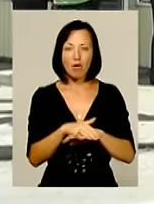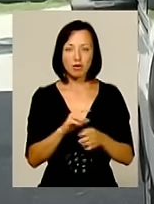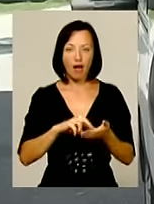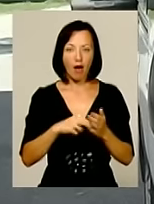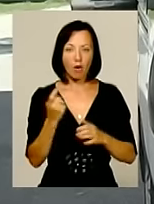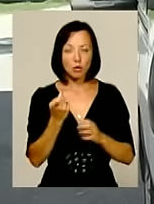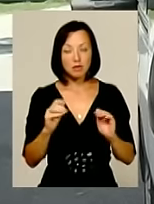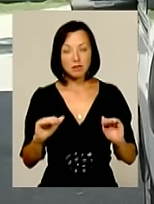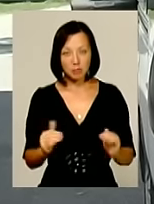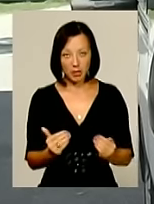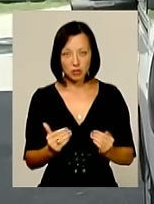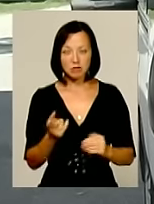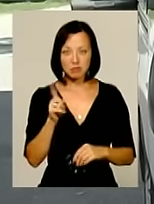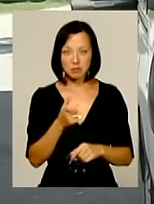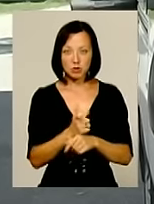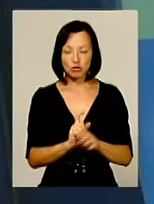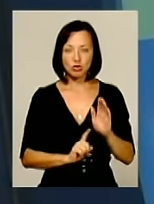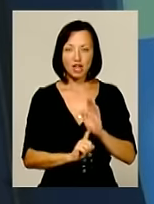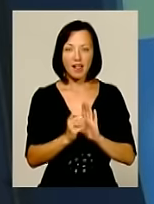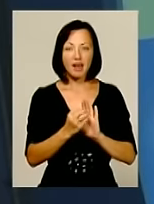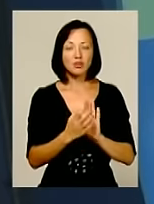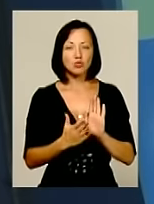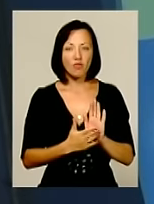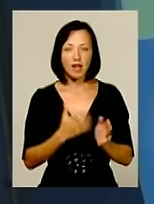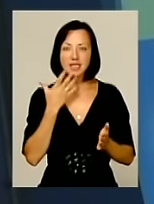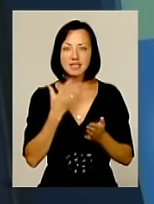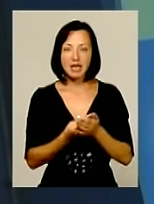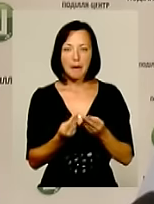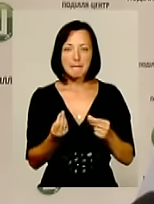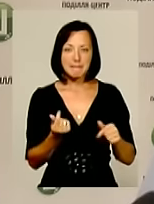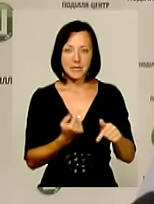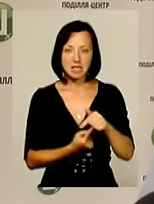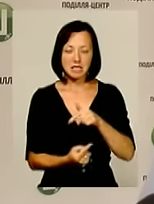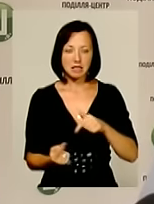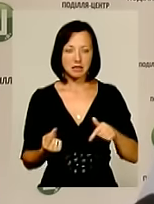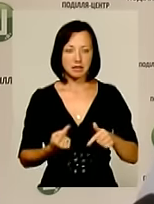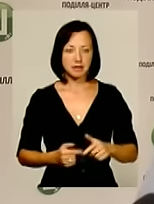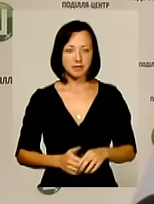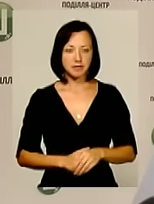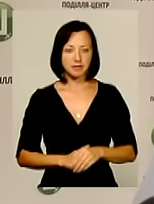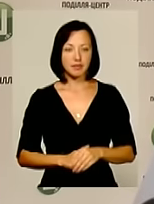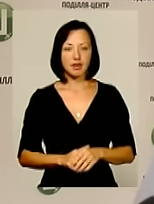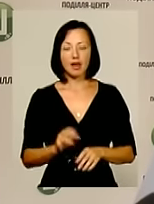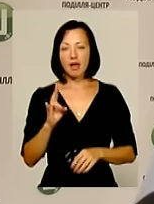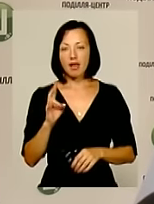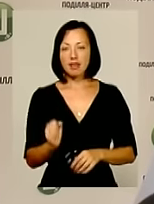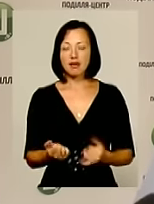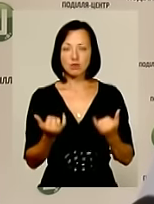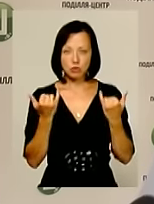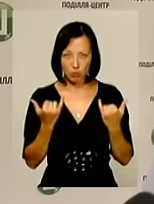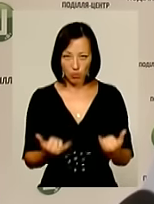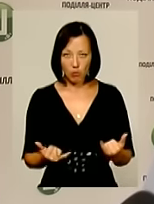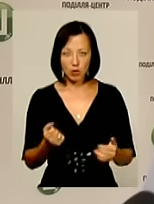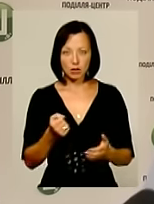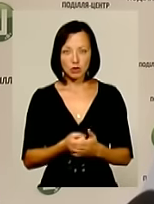зменшилася. Бай більше вони почали реєструвати свій бізнес. На сьогодні до